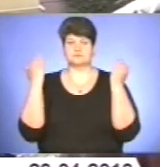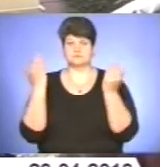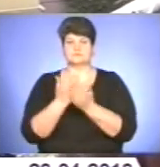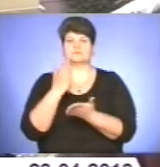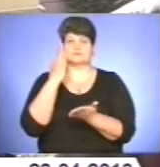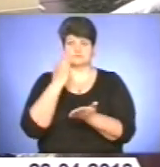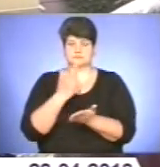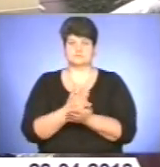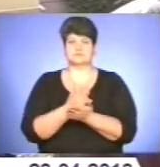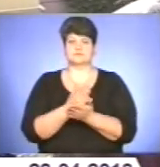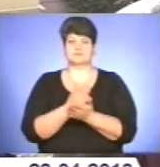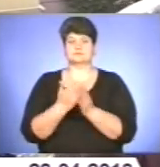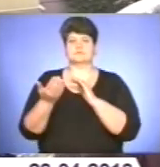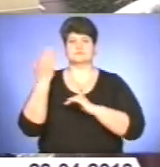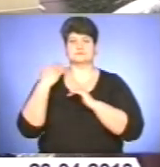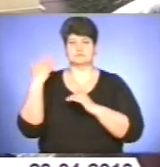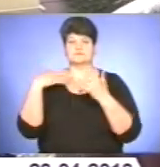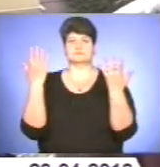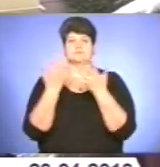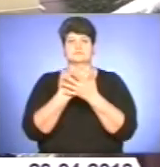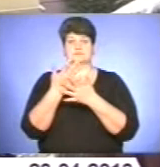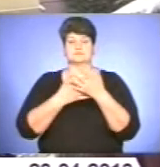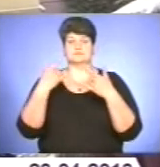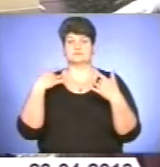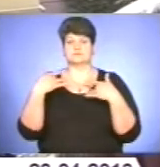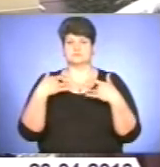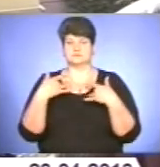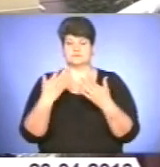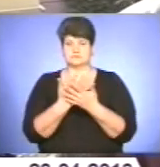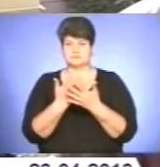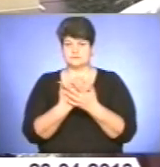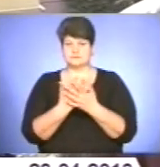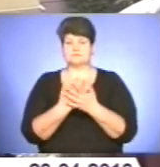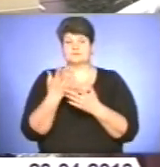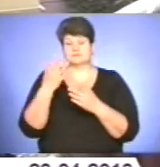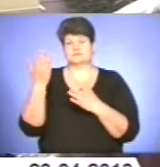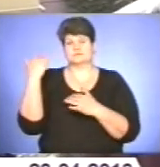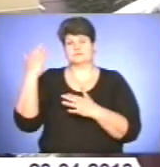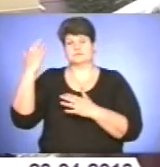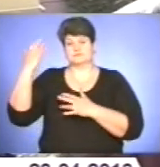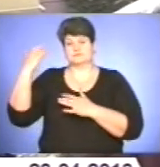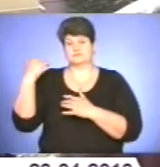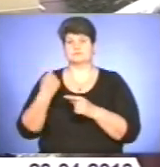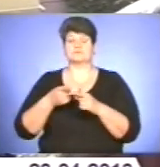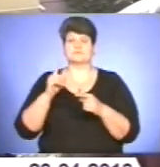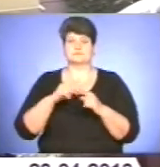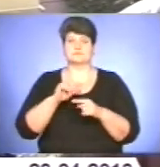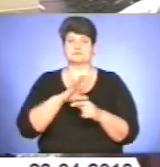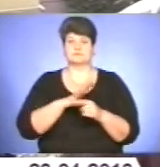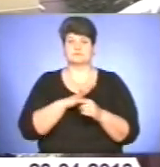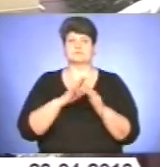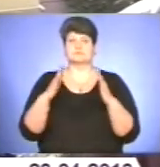колишній кінотеатр, або ще скажемо, якщо десь заглибиться в історію, це колишній будинок